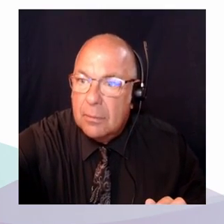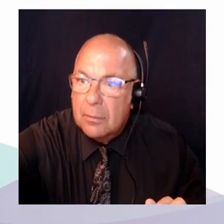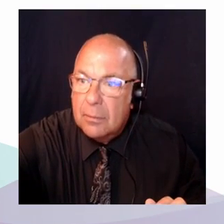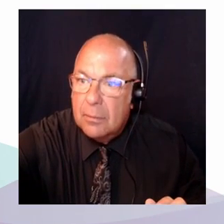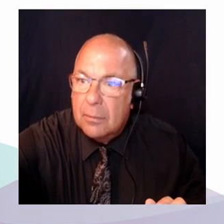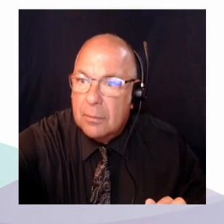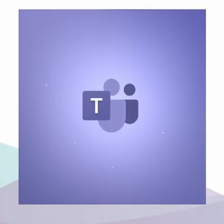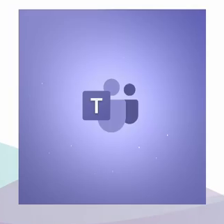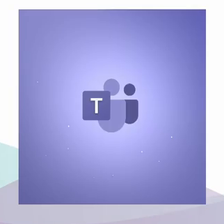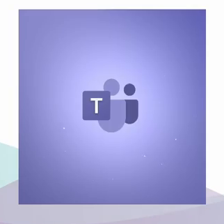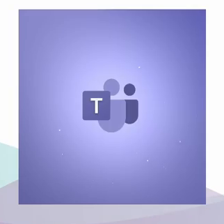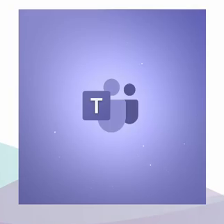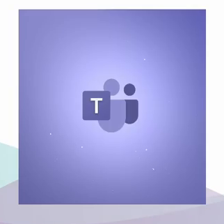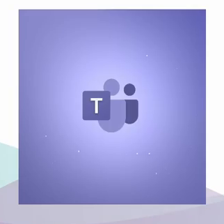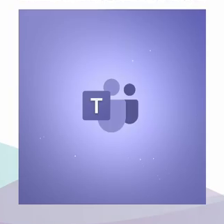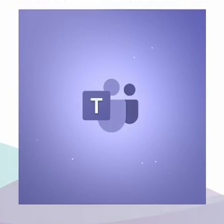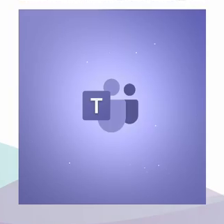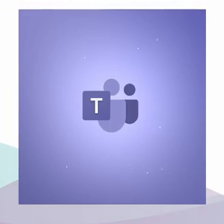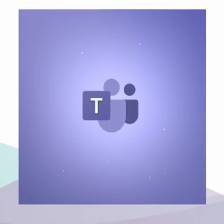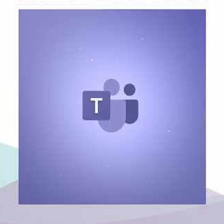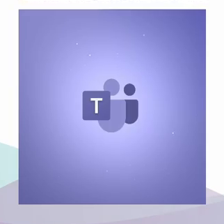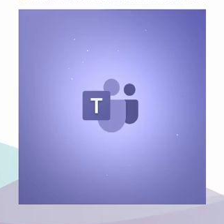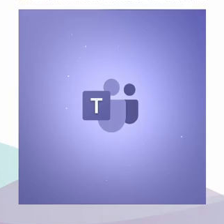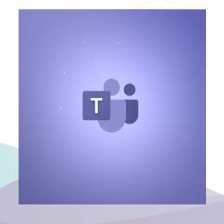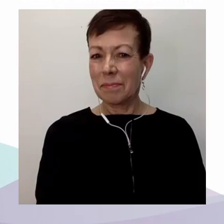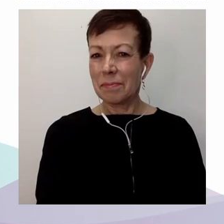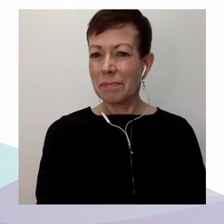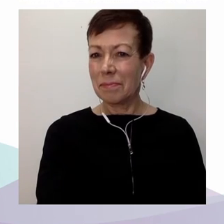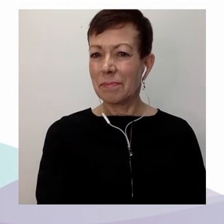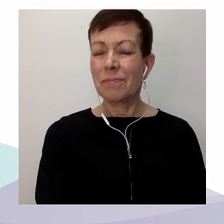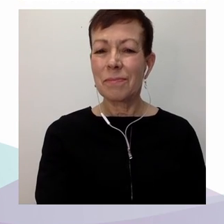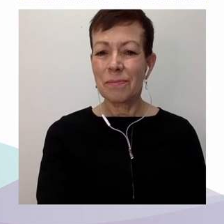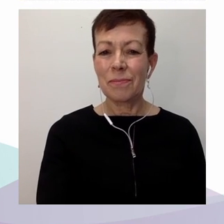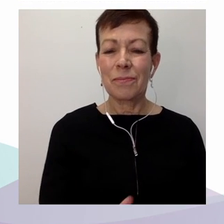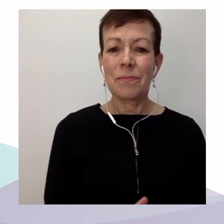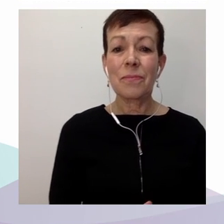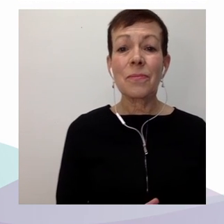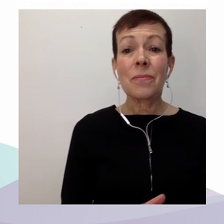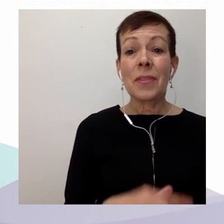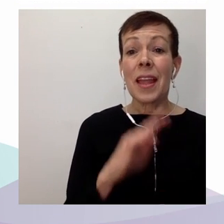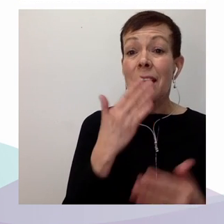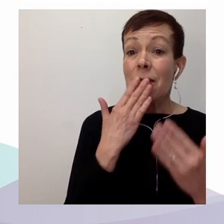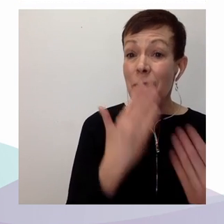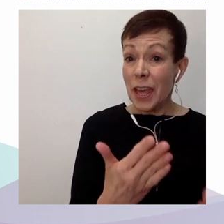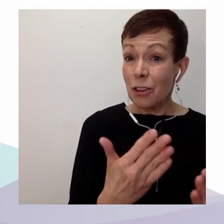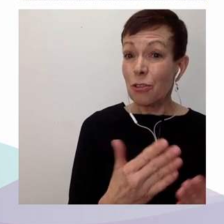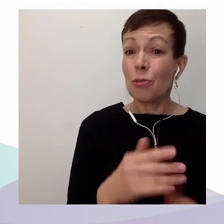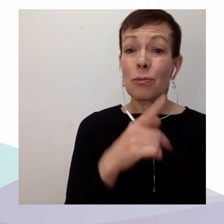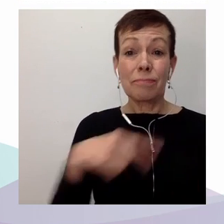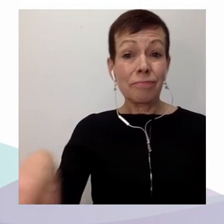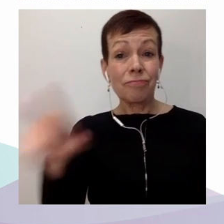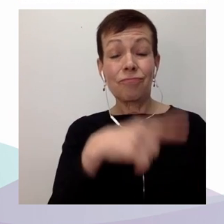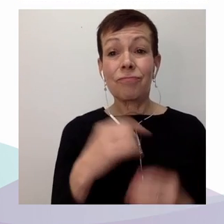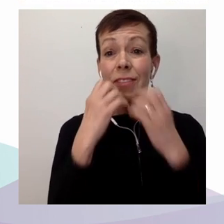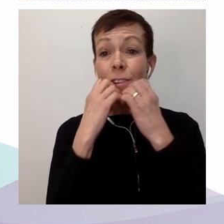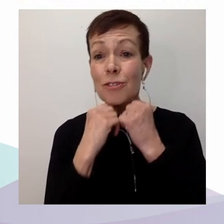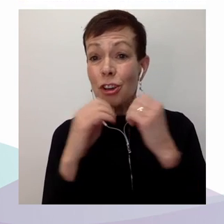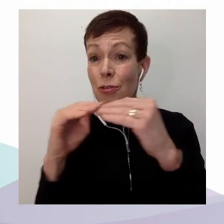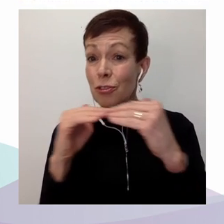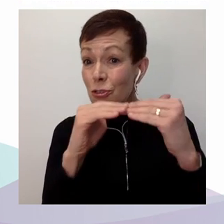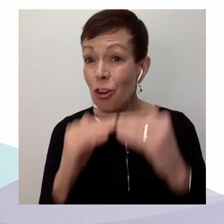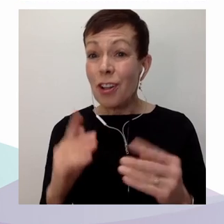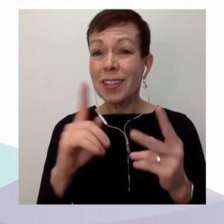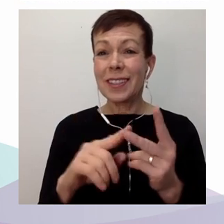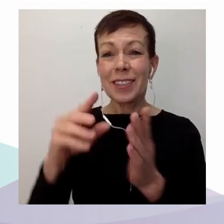professionnels, chères étudiantes, étudiantes, chers membres du public. Bien sûr, je suis honorée d'être présente parmi vous aujourd'hui